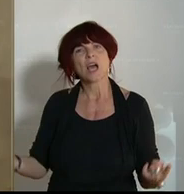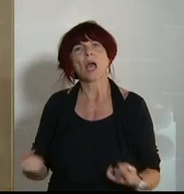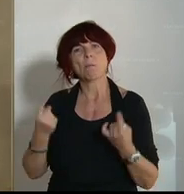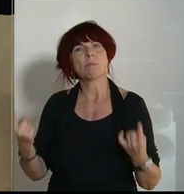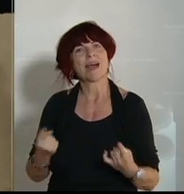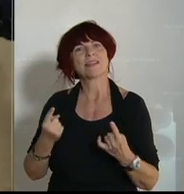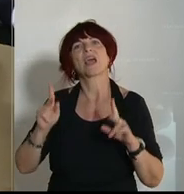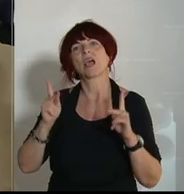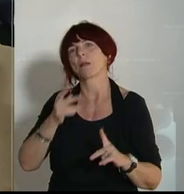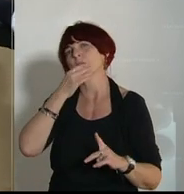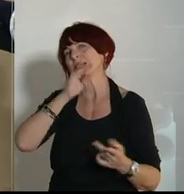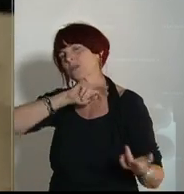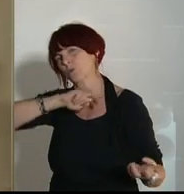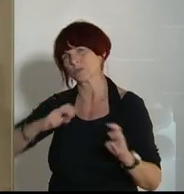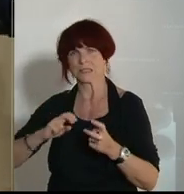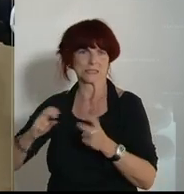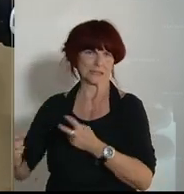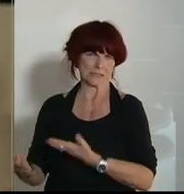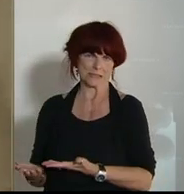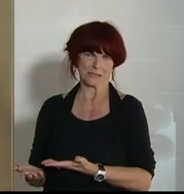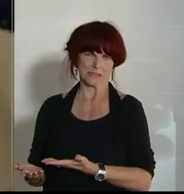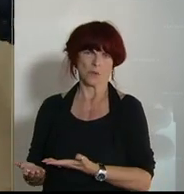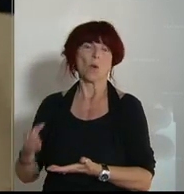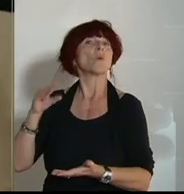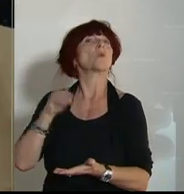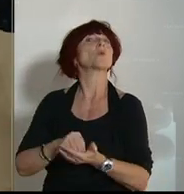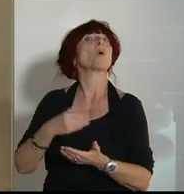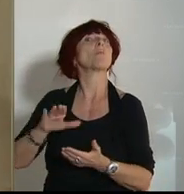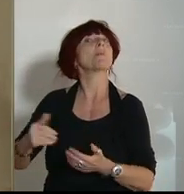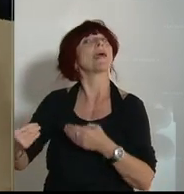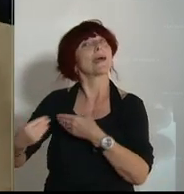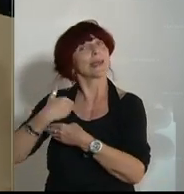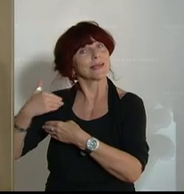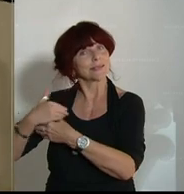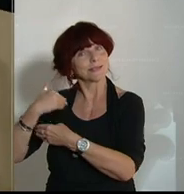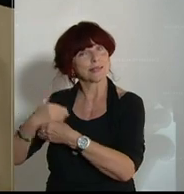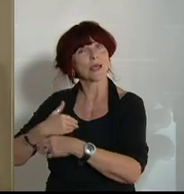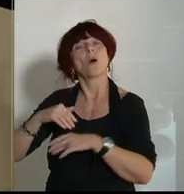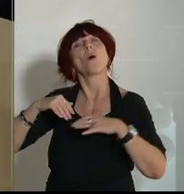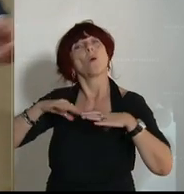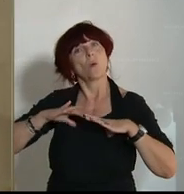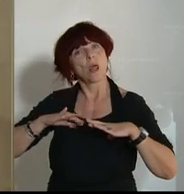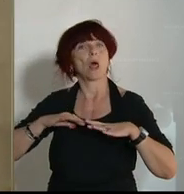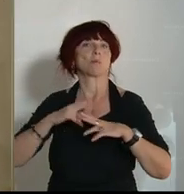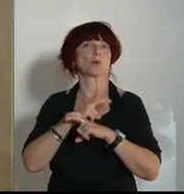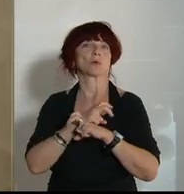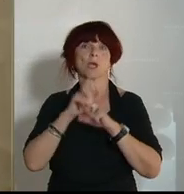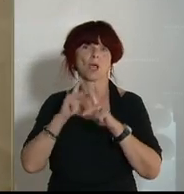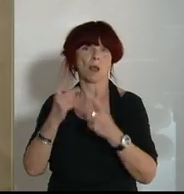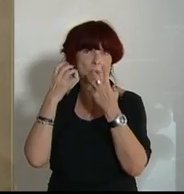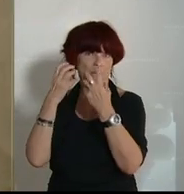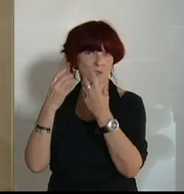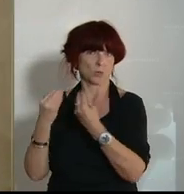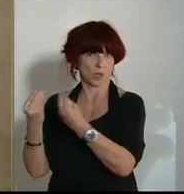wirklich besser umsetzen könnte, und damit noch mehr Gäste für den Urlaub in Österreich und bei uns begeistern